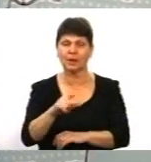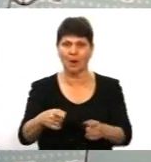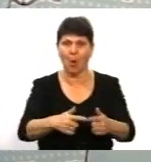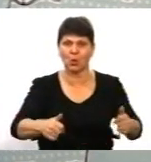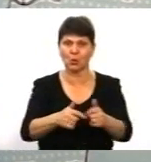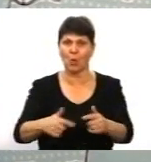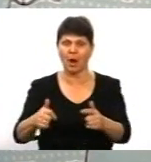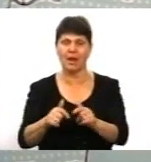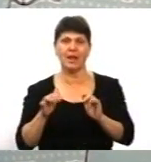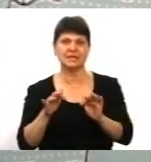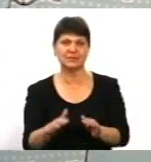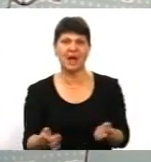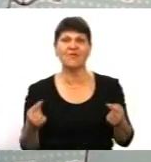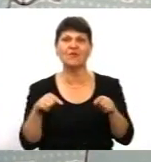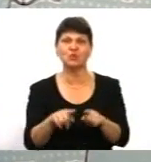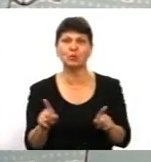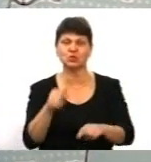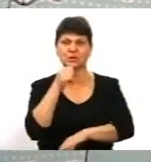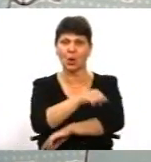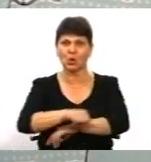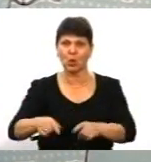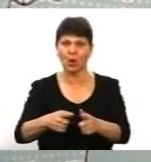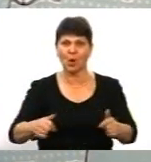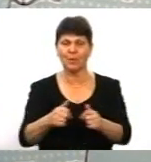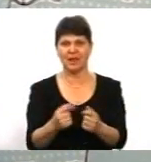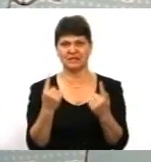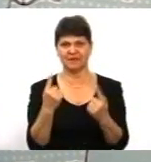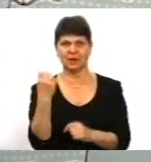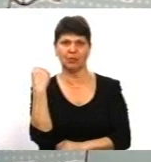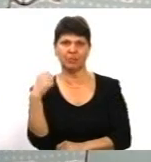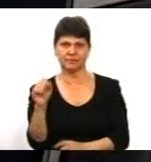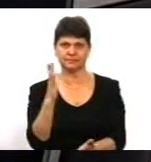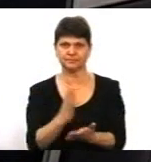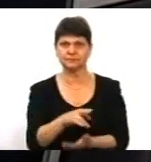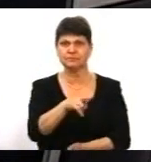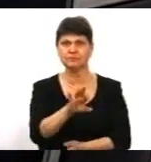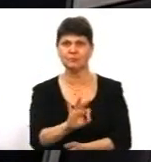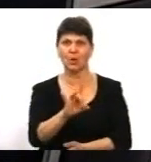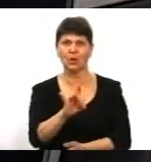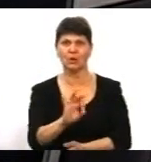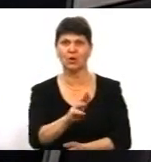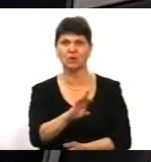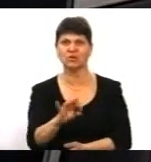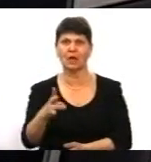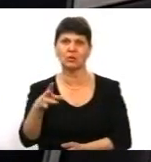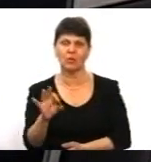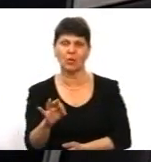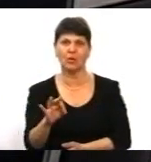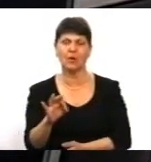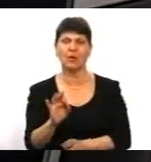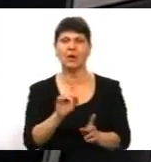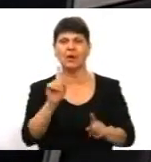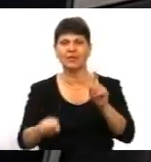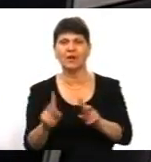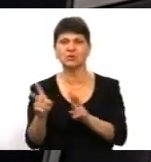Справа тому, що на закордонних округах з великою перевагою переміг Порошенко. Ну, дехто каже, це тому,